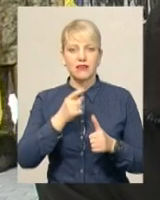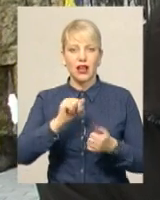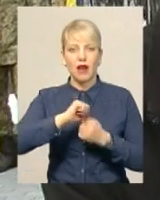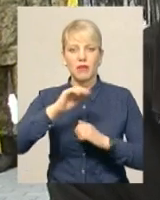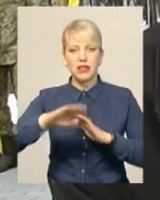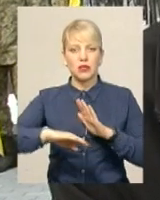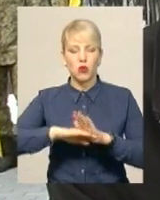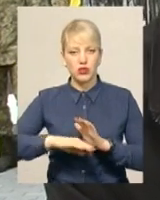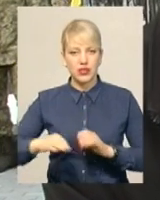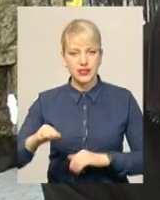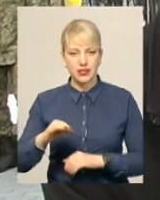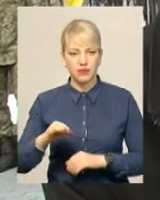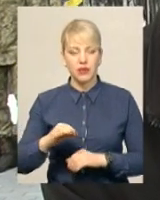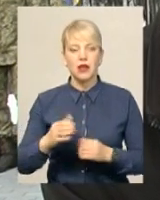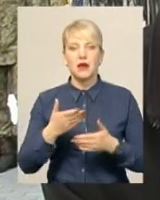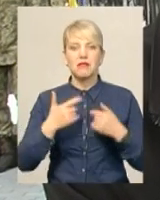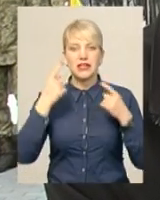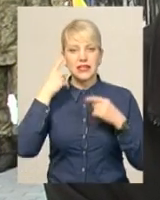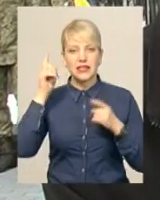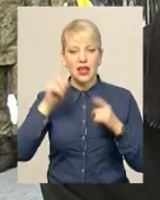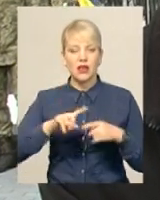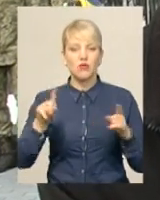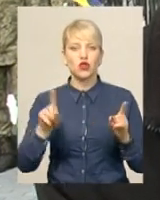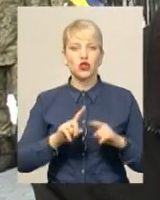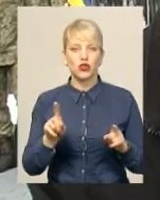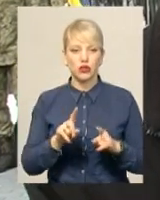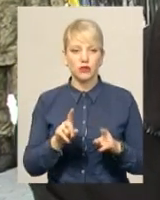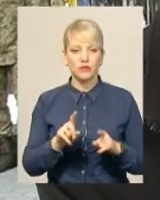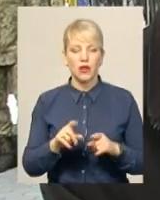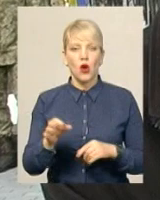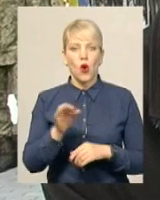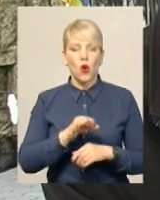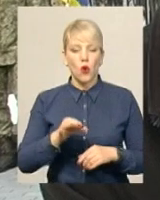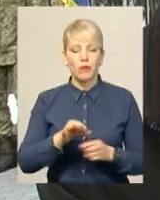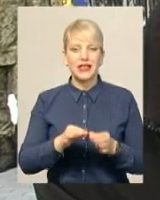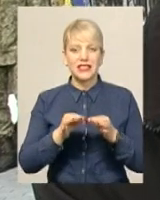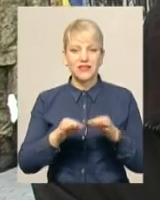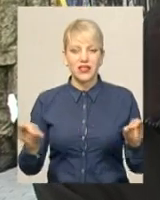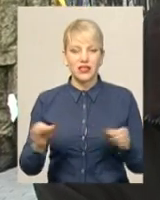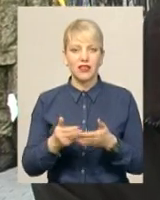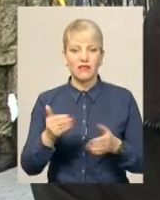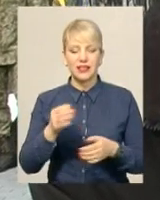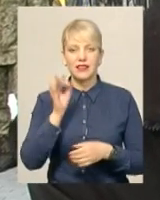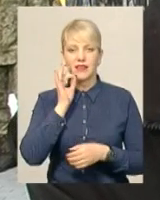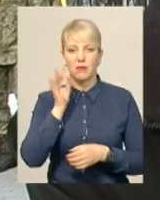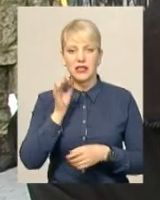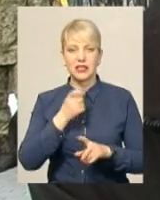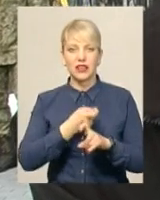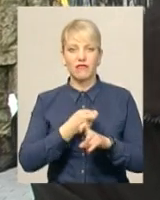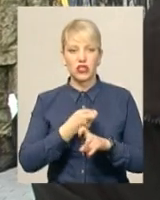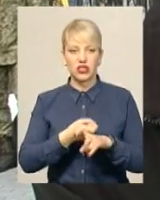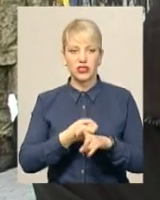'янець-Подільська. Ми знаємо, що область звільнена від німецьких фашистів